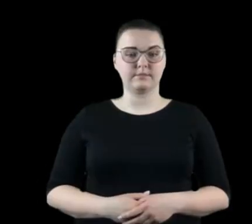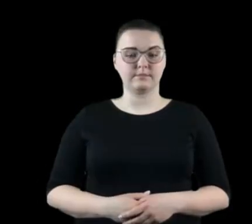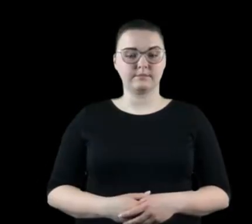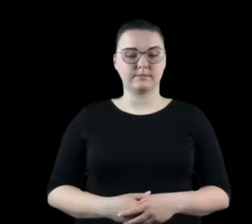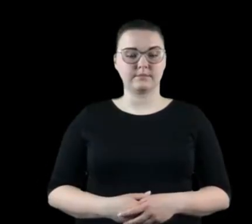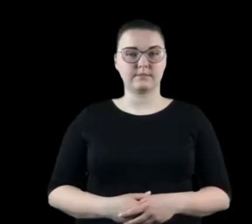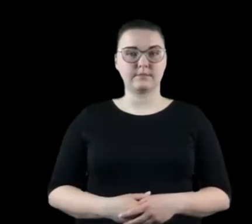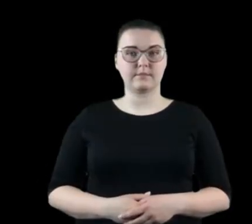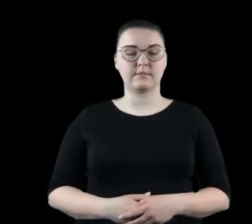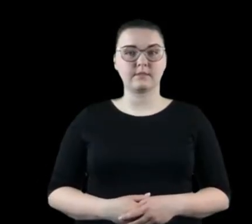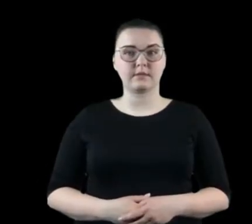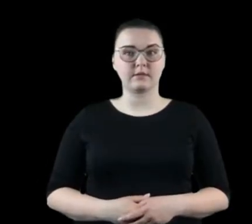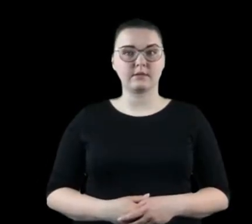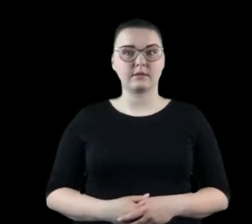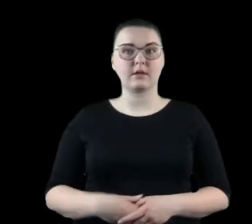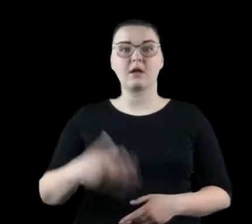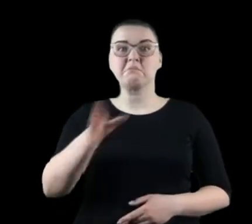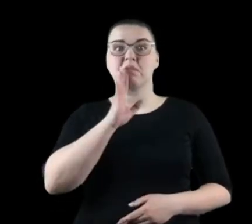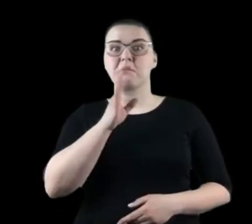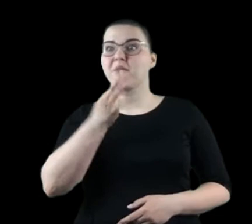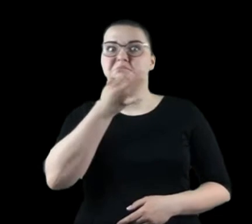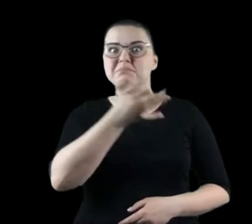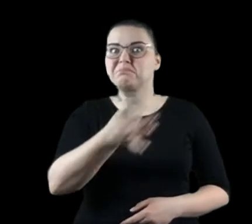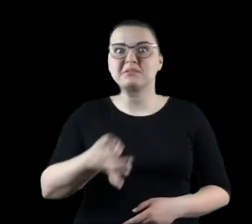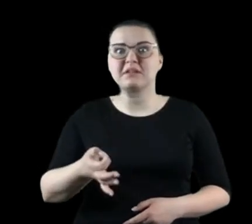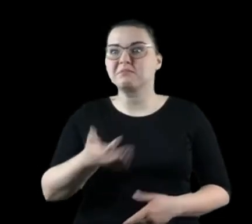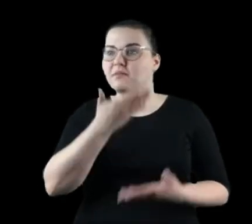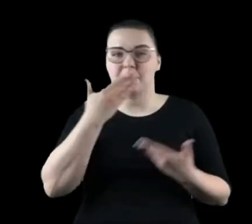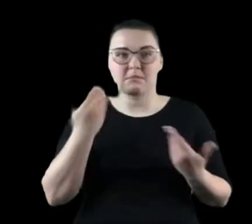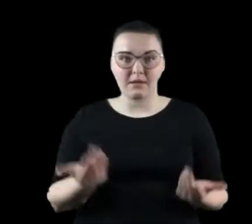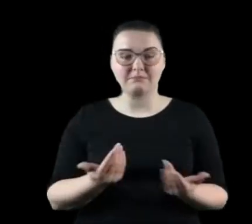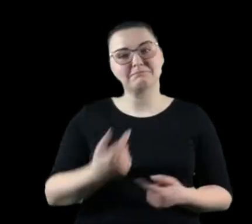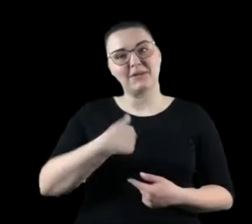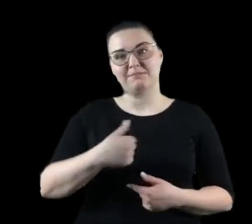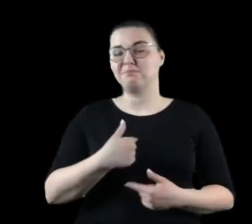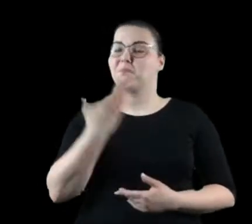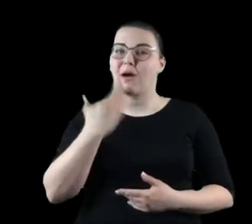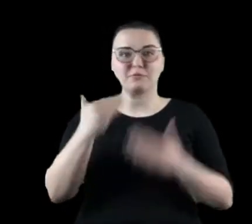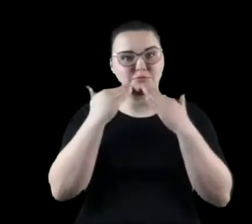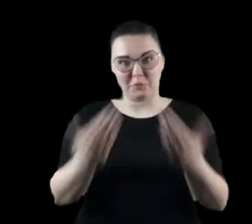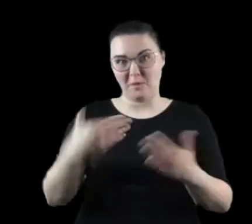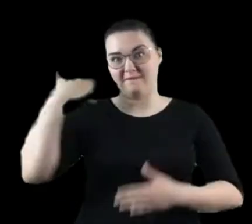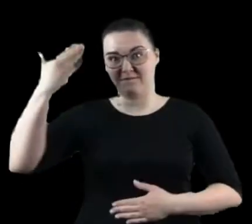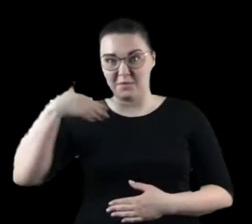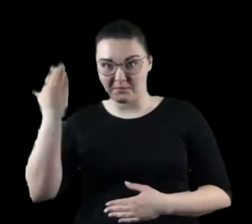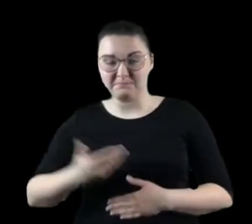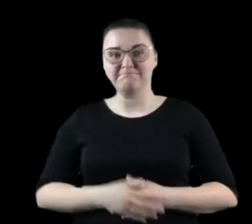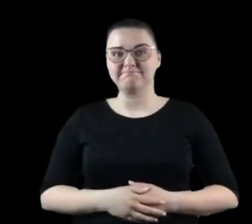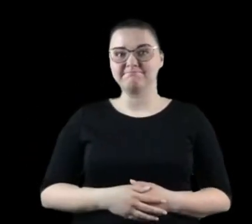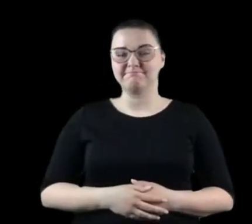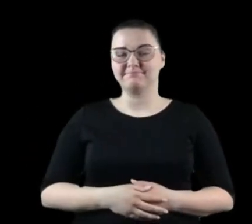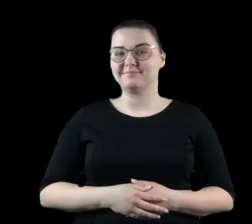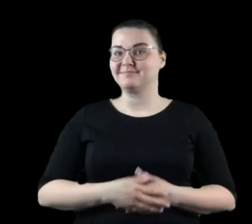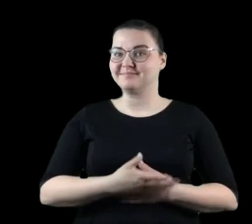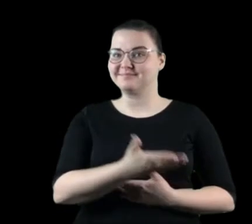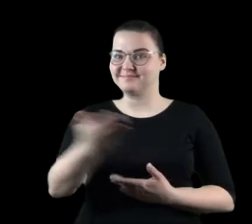Chyba żadnych pytań nie ma, więc ja dziękuję bardzo za wykład i zachęcam do robienia